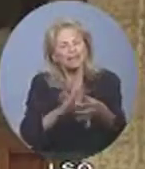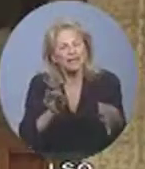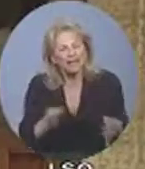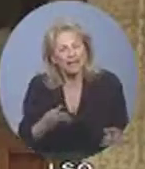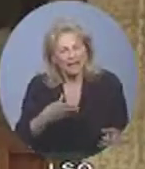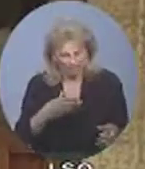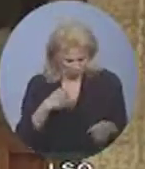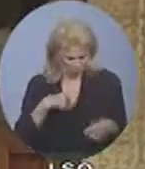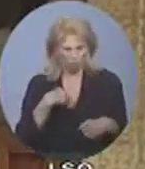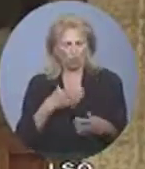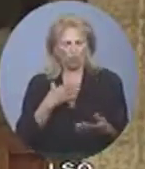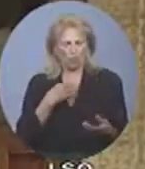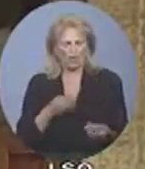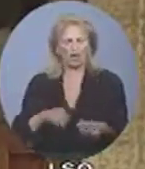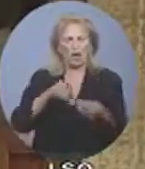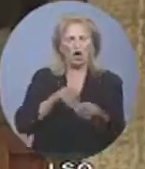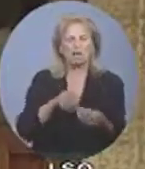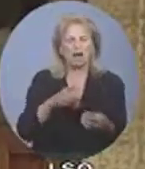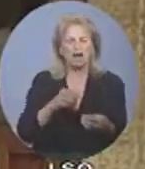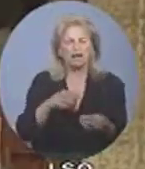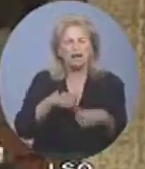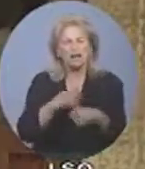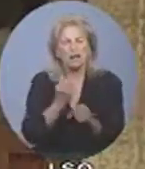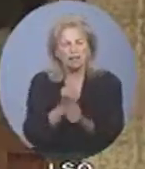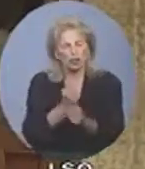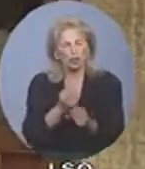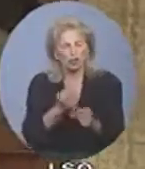essentiels va aider les familles à se remettre de la crise économique?